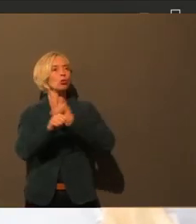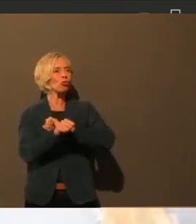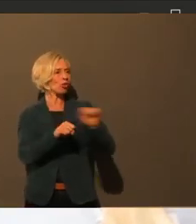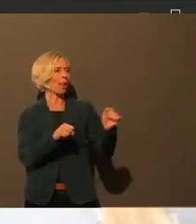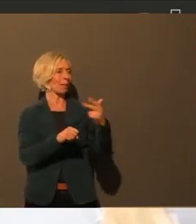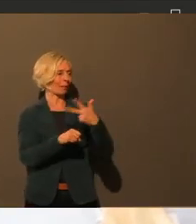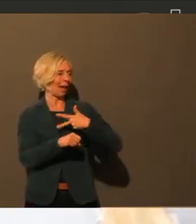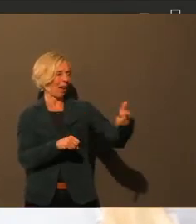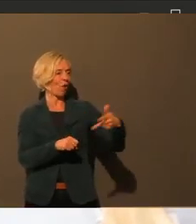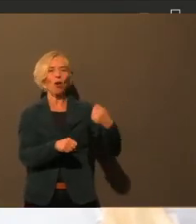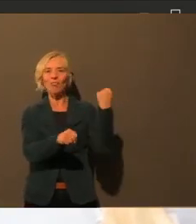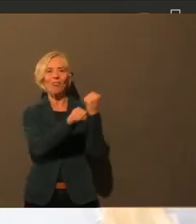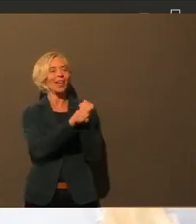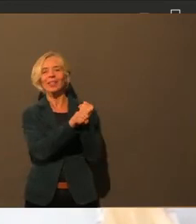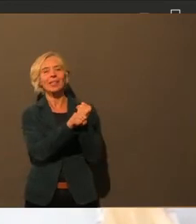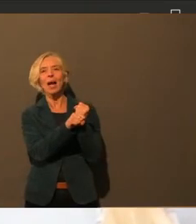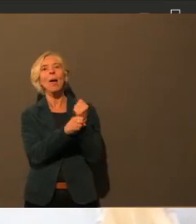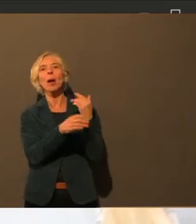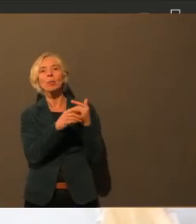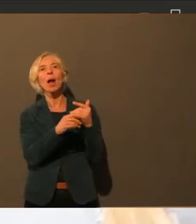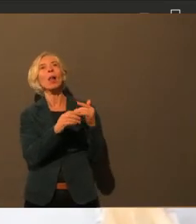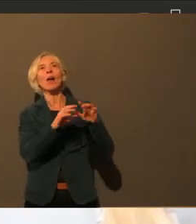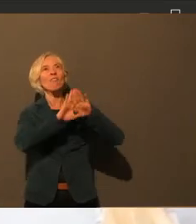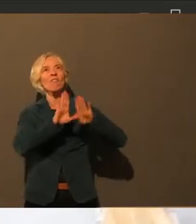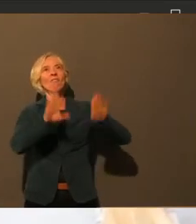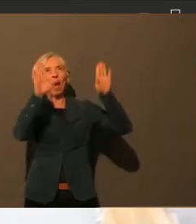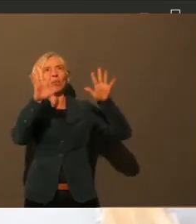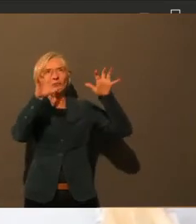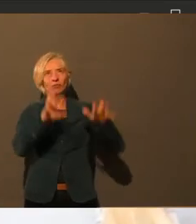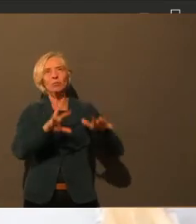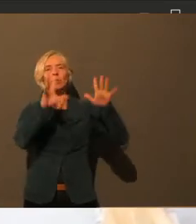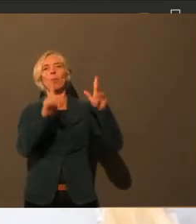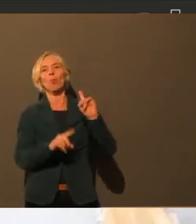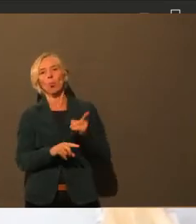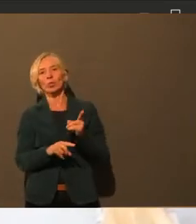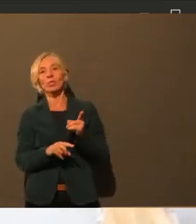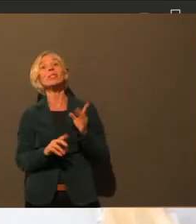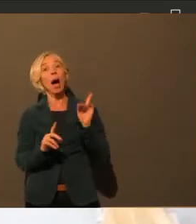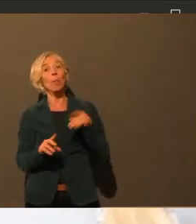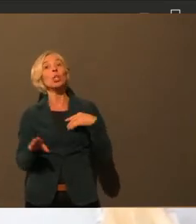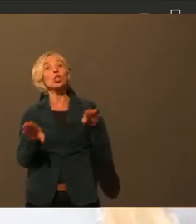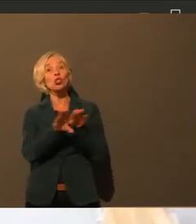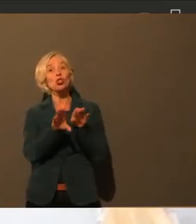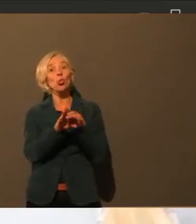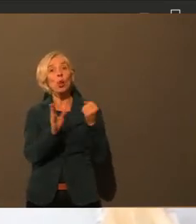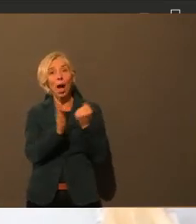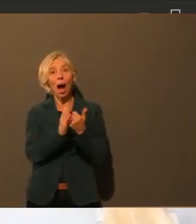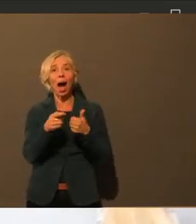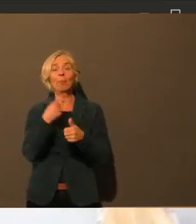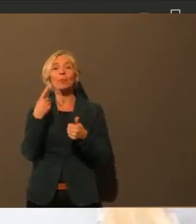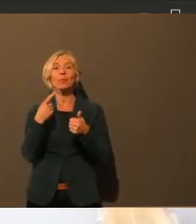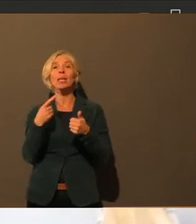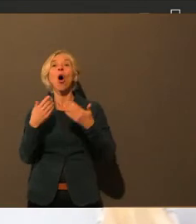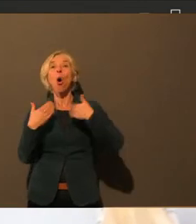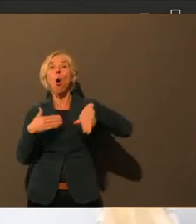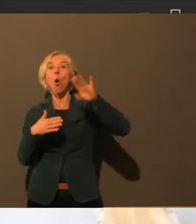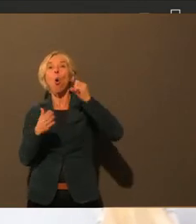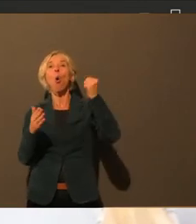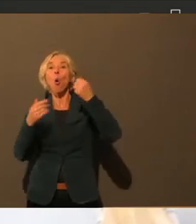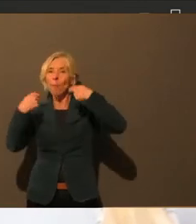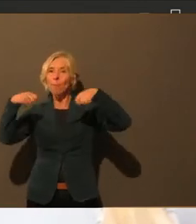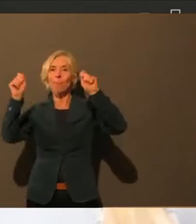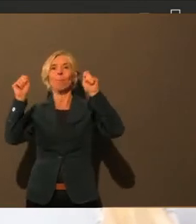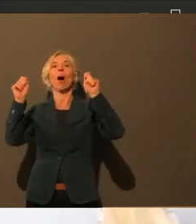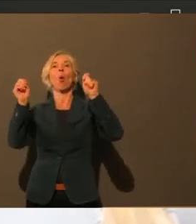umgesetzt werden. Aber alle, egal ob Schulverwaltungsamt, Hochbauamt oder Wohnbaugruppe, arbeiten da mit Hochdruck jetzt